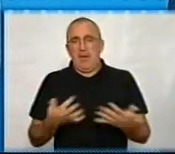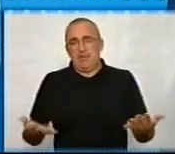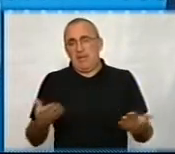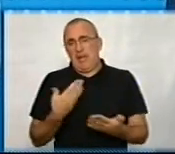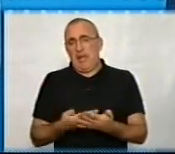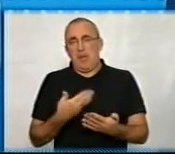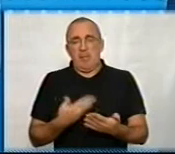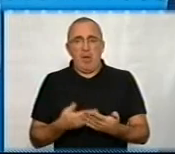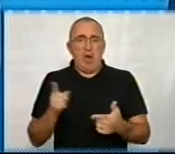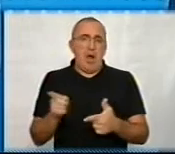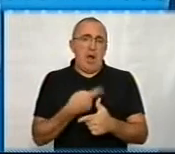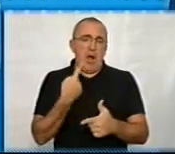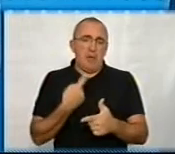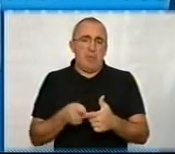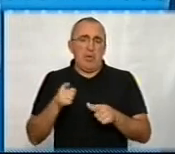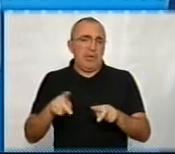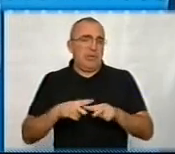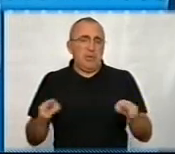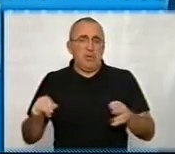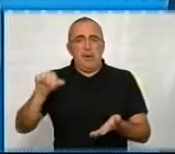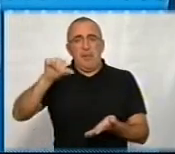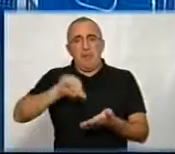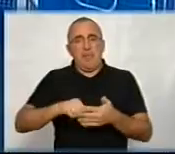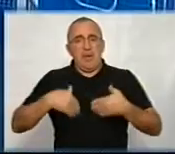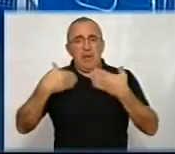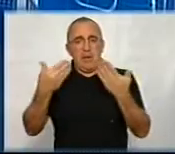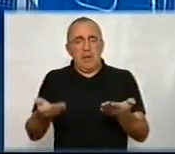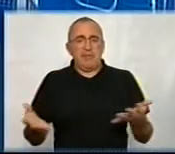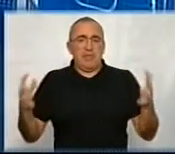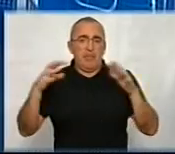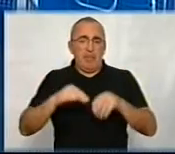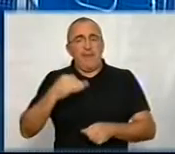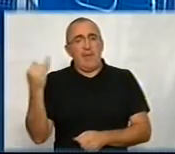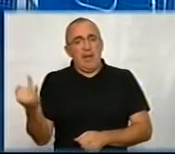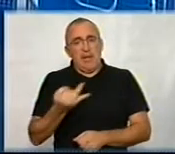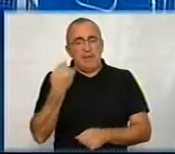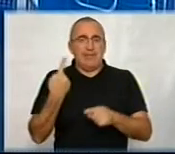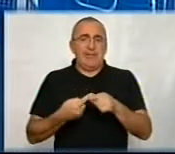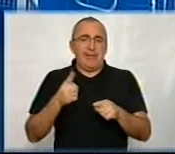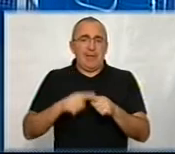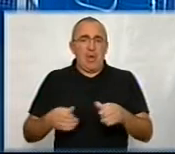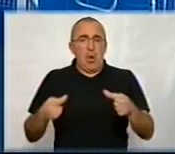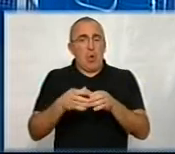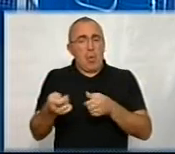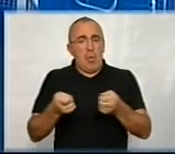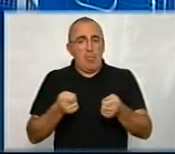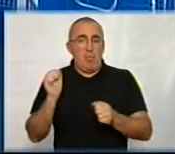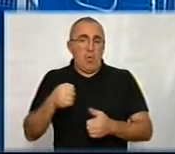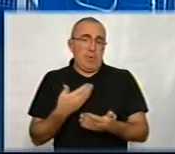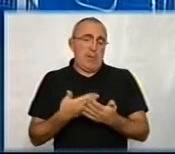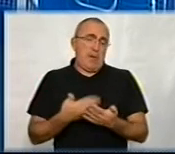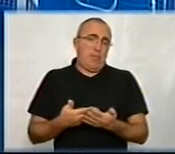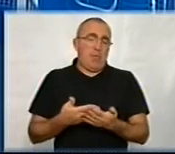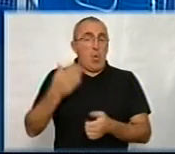наприклад, або тих же представлення спільних інтересів оцих громад. Тому що у нас, наприклад,